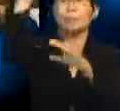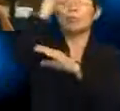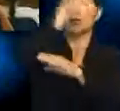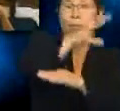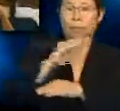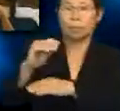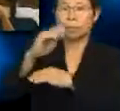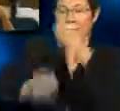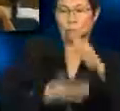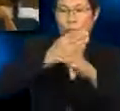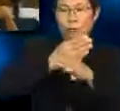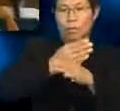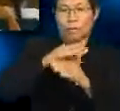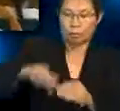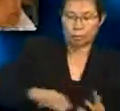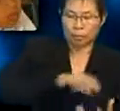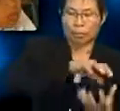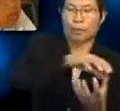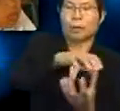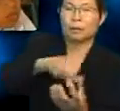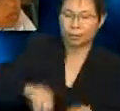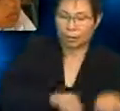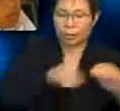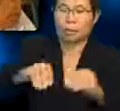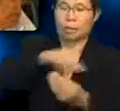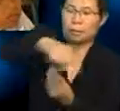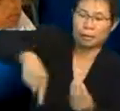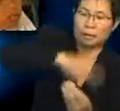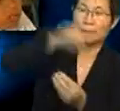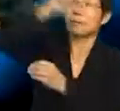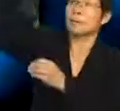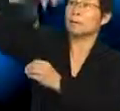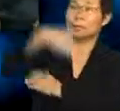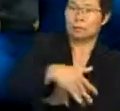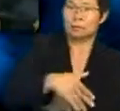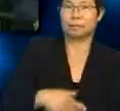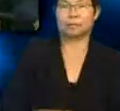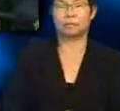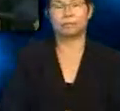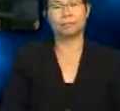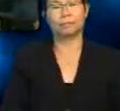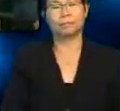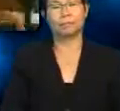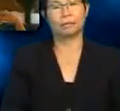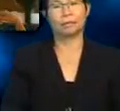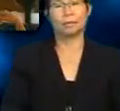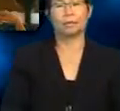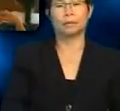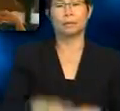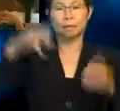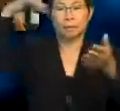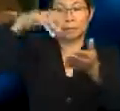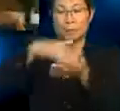dan bumi beredar mengelilingi matahari. Baik, pelajaran yang